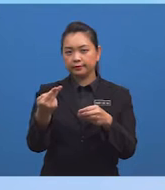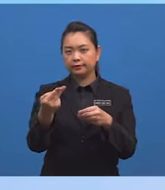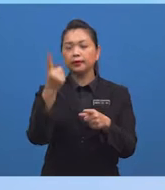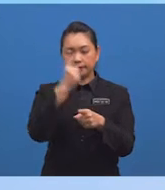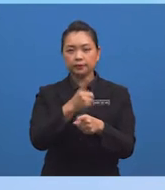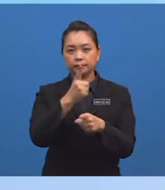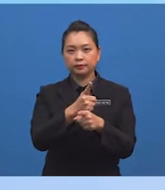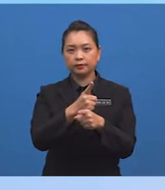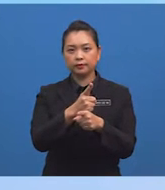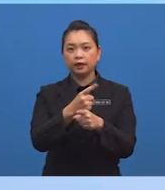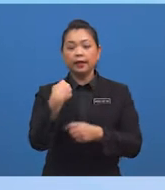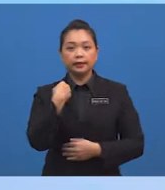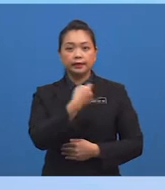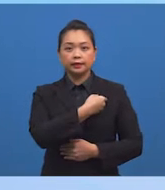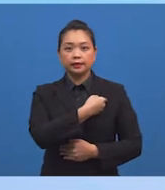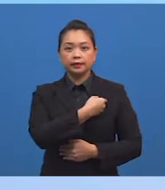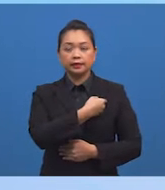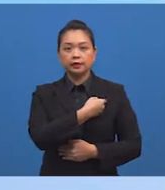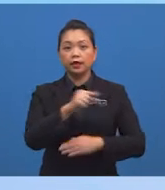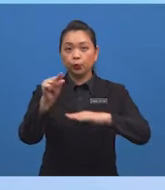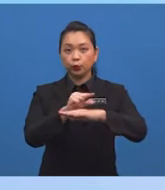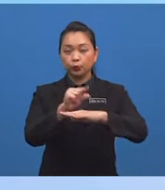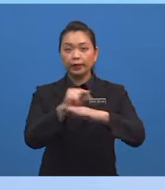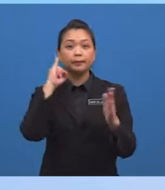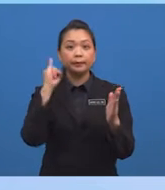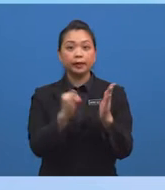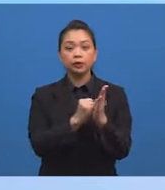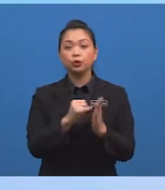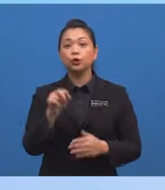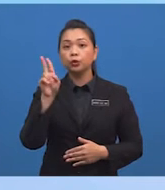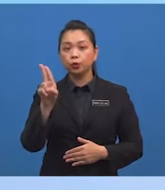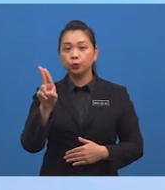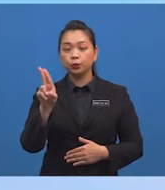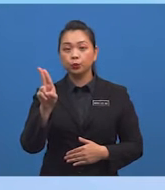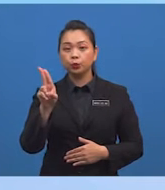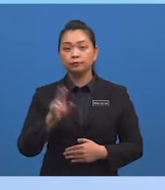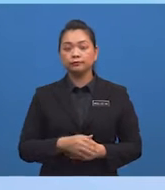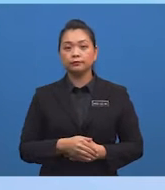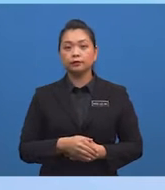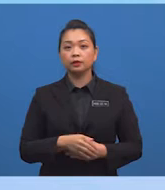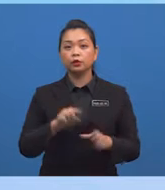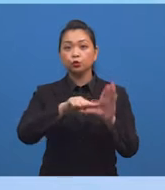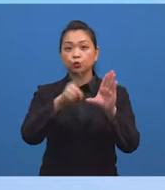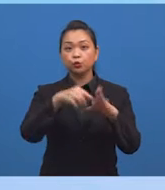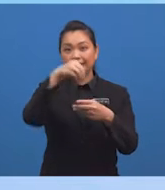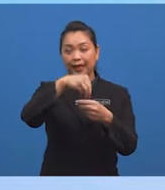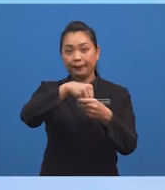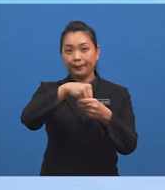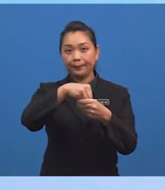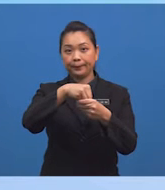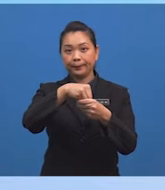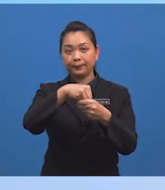Tepat sekali, kita menggunakan imej huruf U Iaitu sudut pedalaman